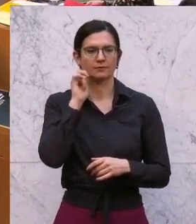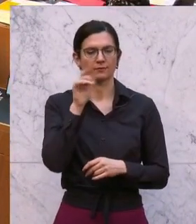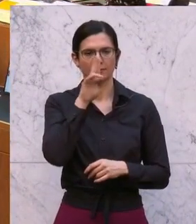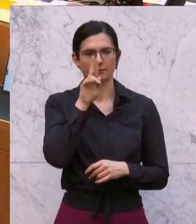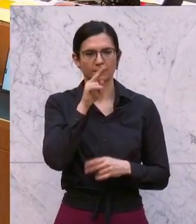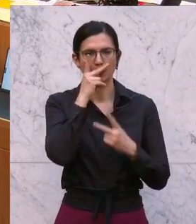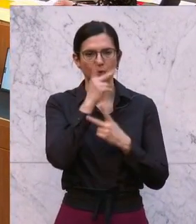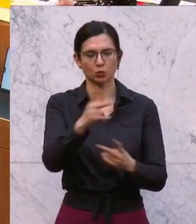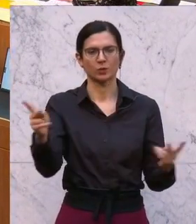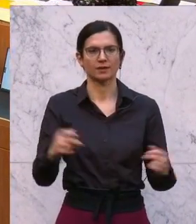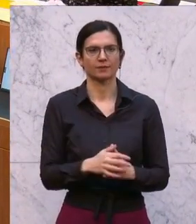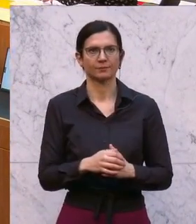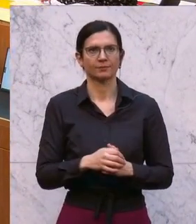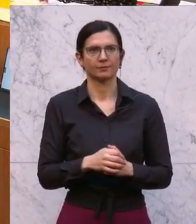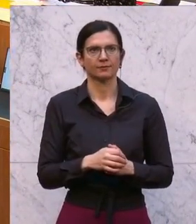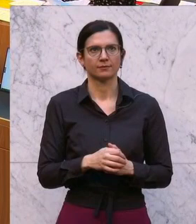Zuseherinnen und Zuseher.